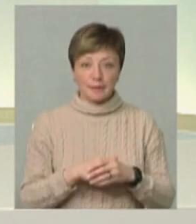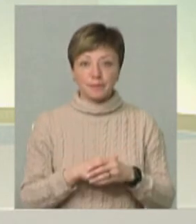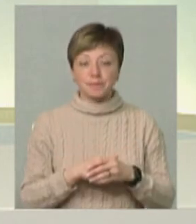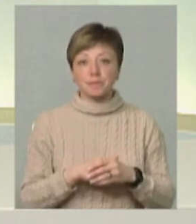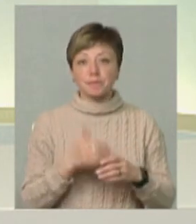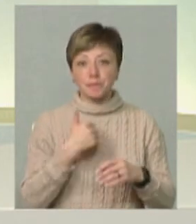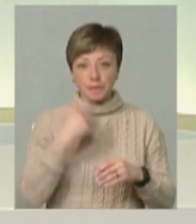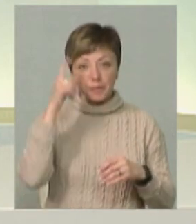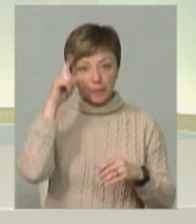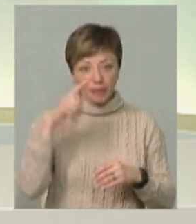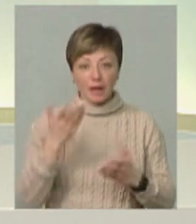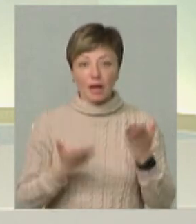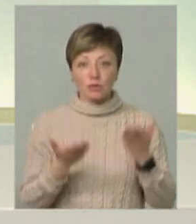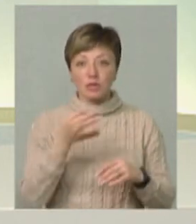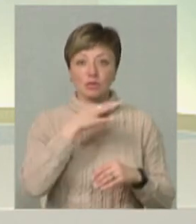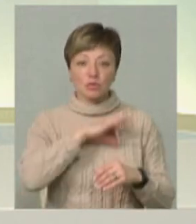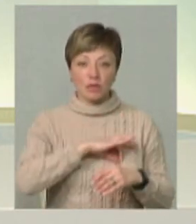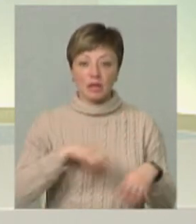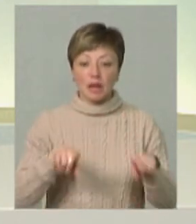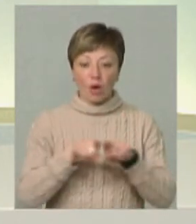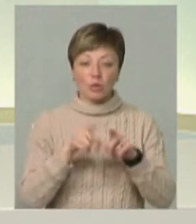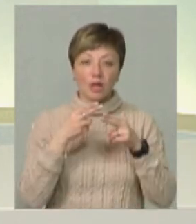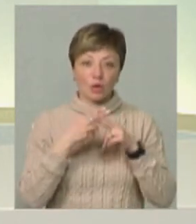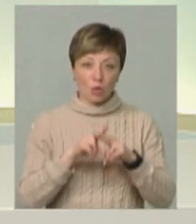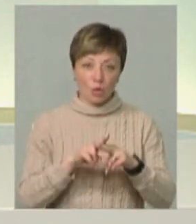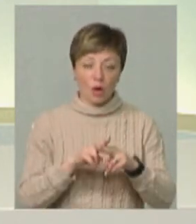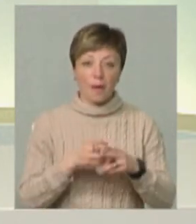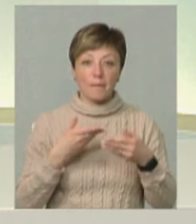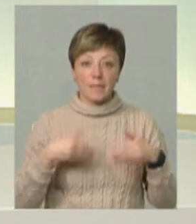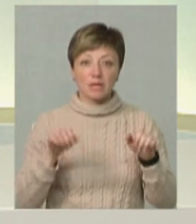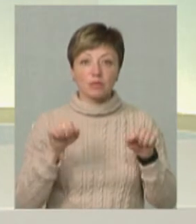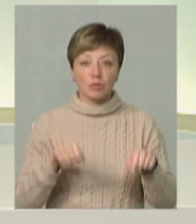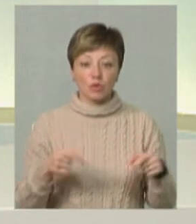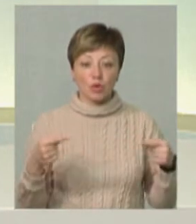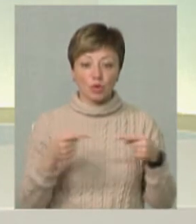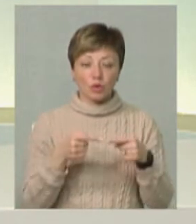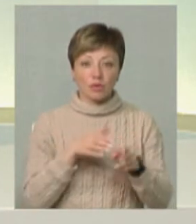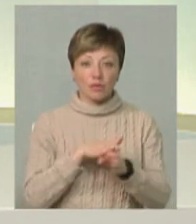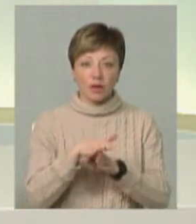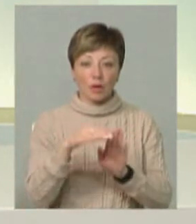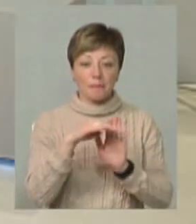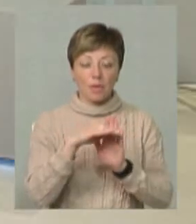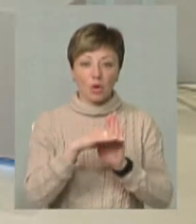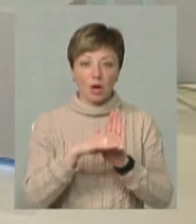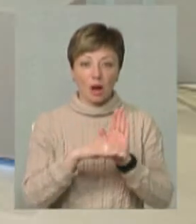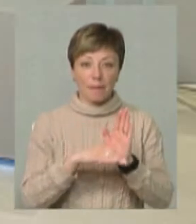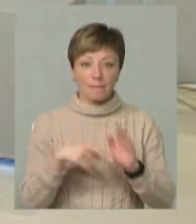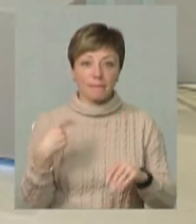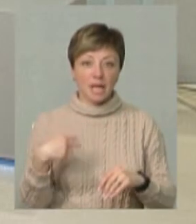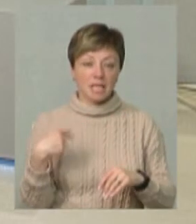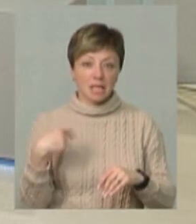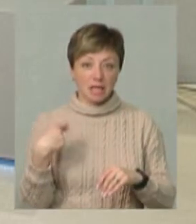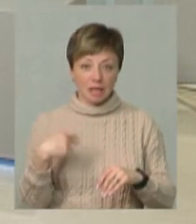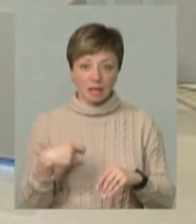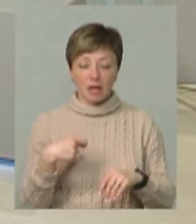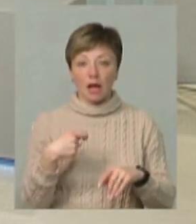І я знаю, якщо застосувавши таку технологію, ми зможемо точно виконати програму президента «Зелена країна». Це є перше.